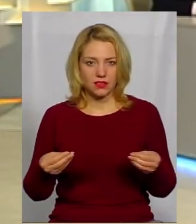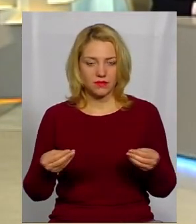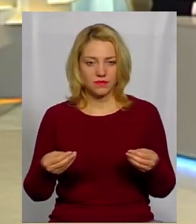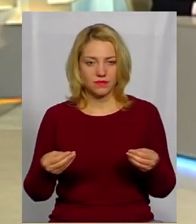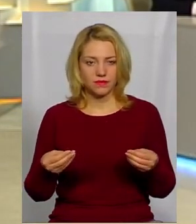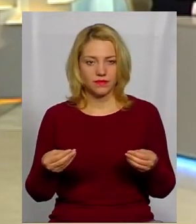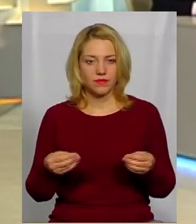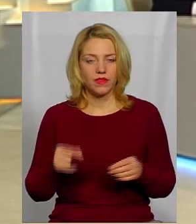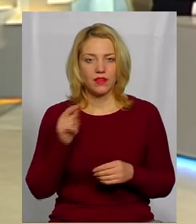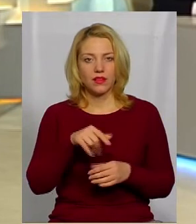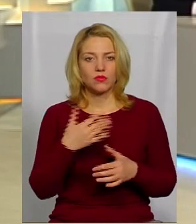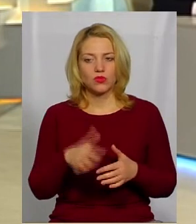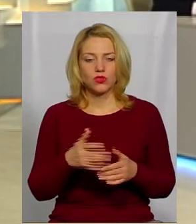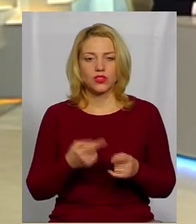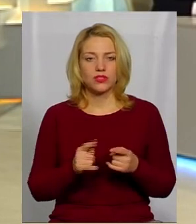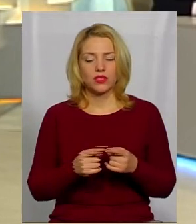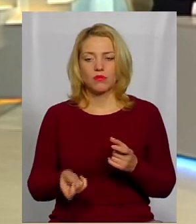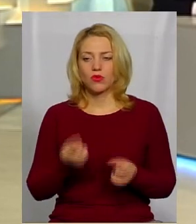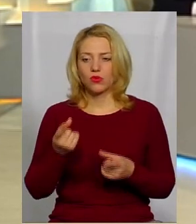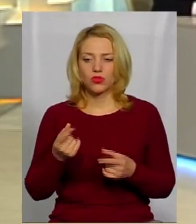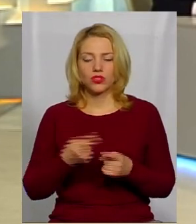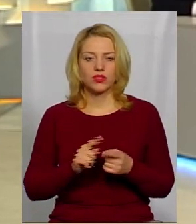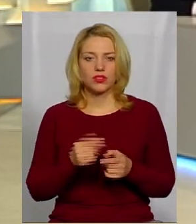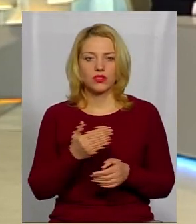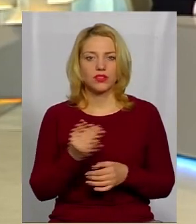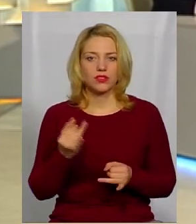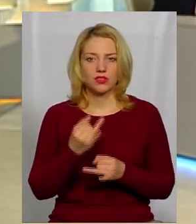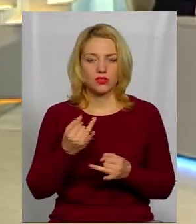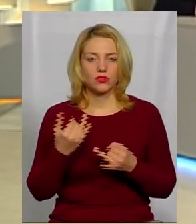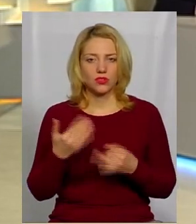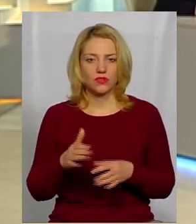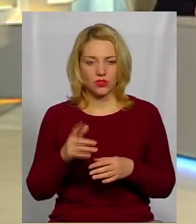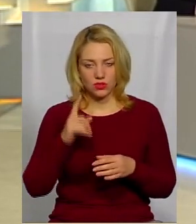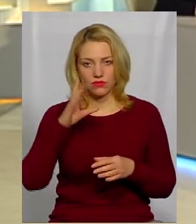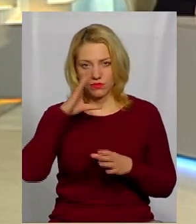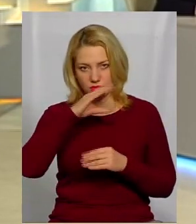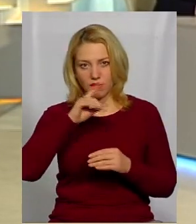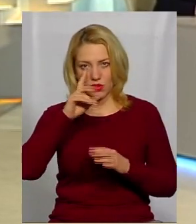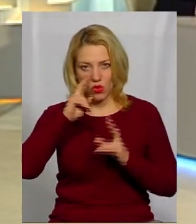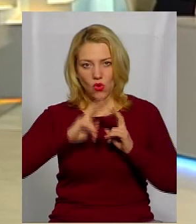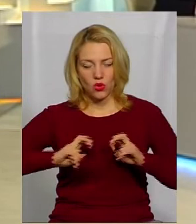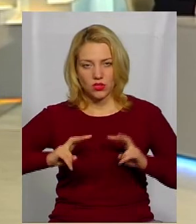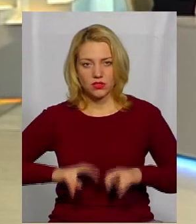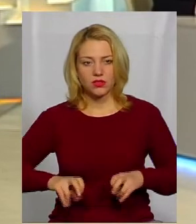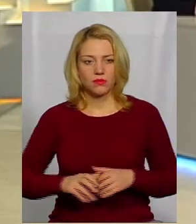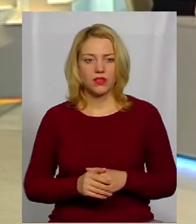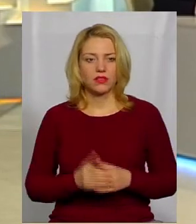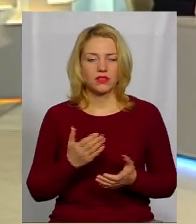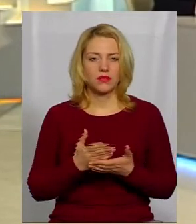там уже з їх походженням, з їх історією, ви зуміли розібратися? Ну, з